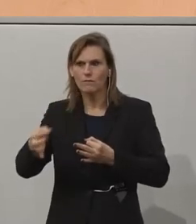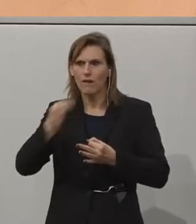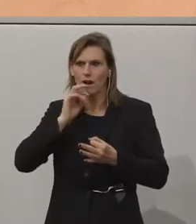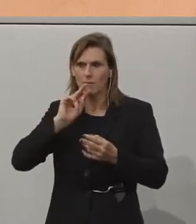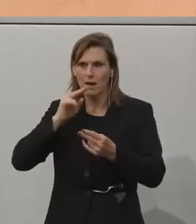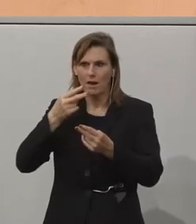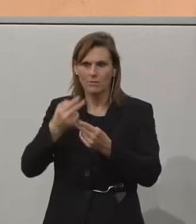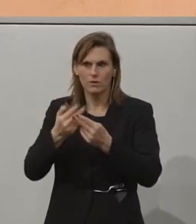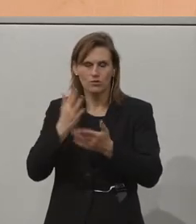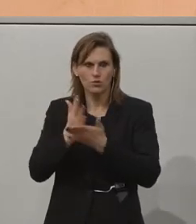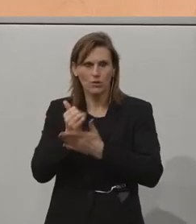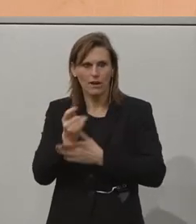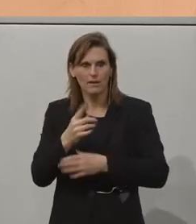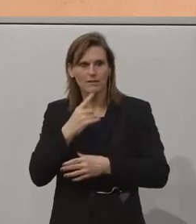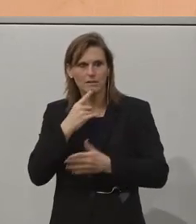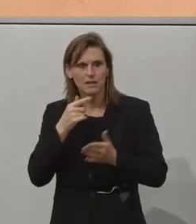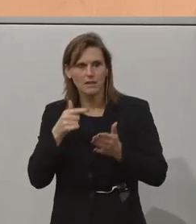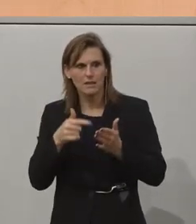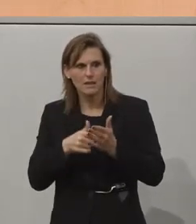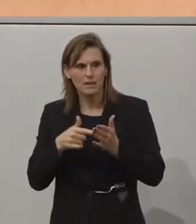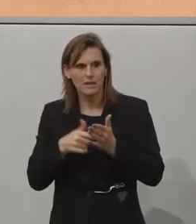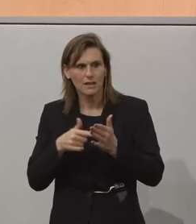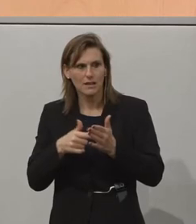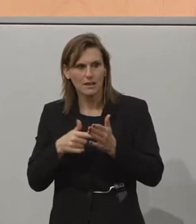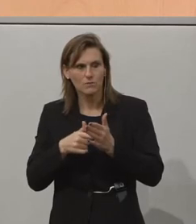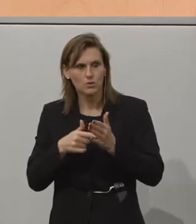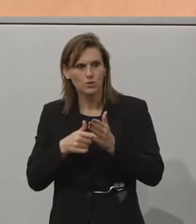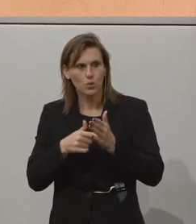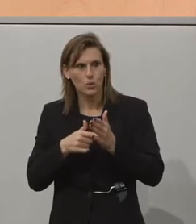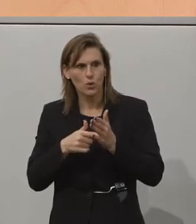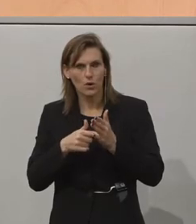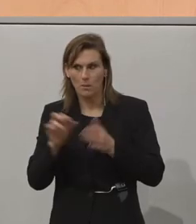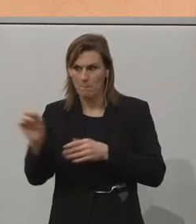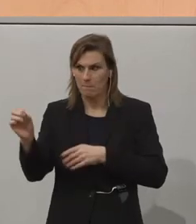schon gesagt. Gibt es die Präsentation?